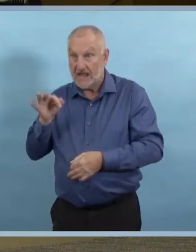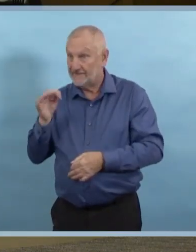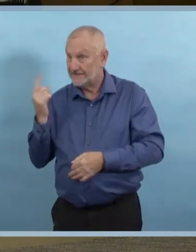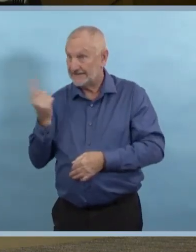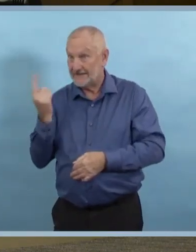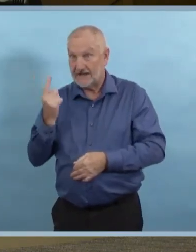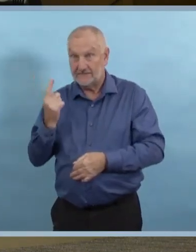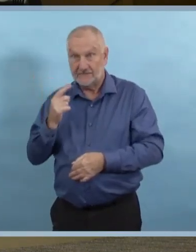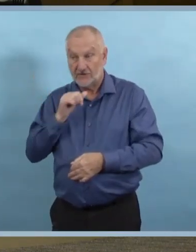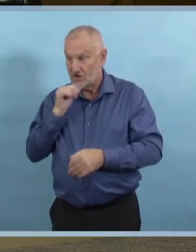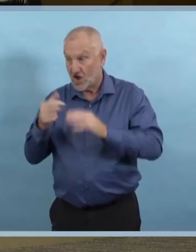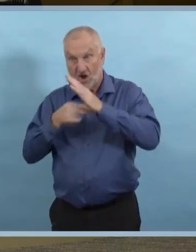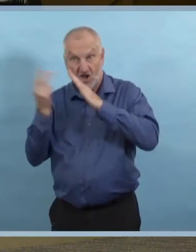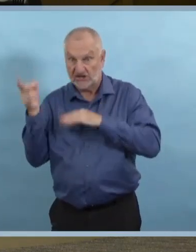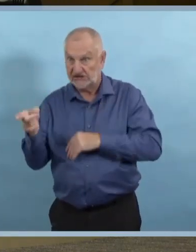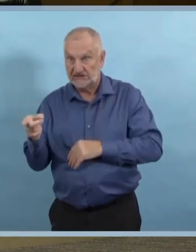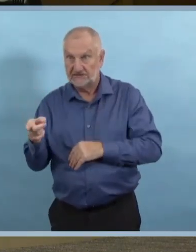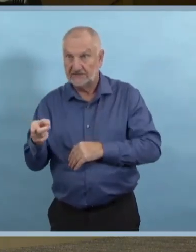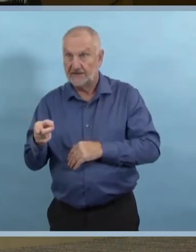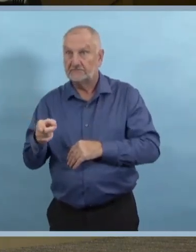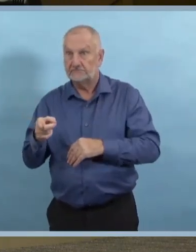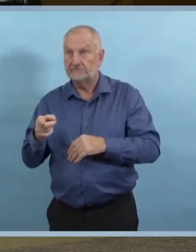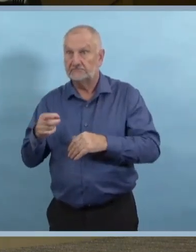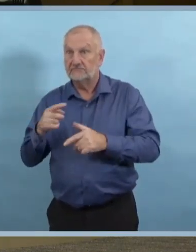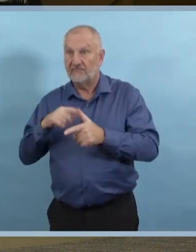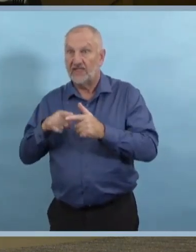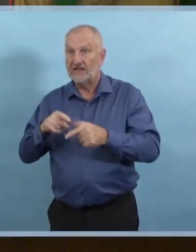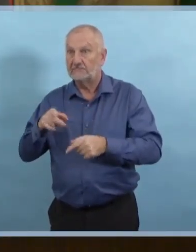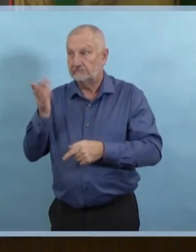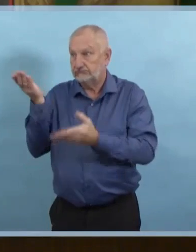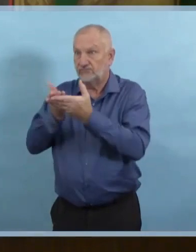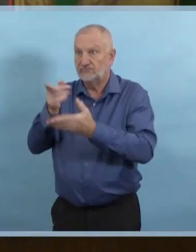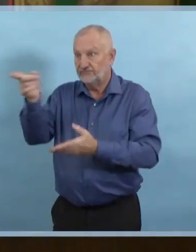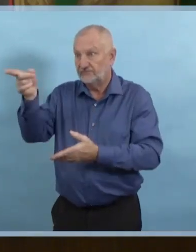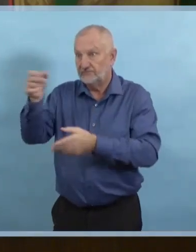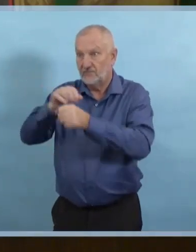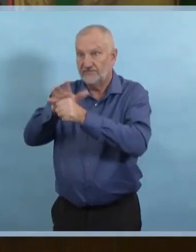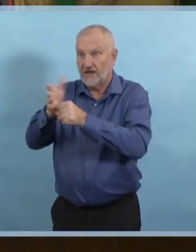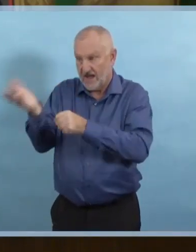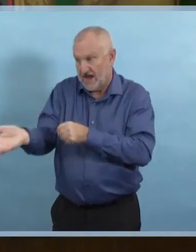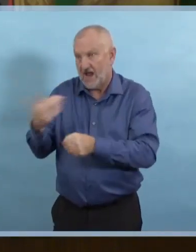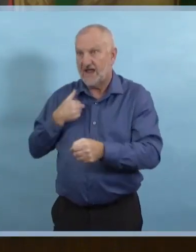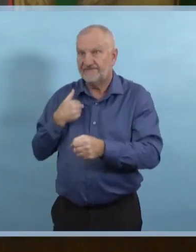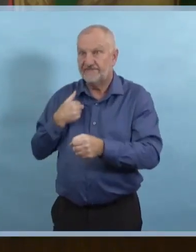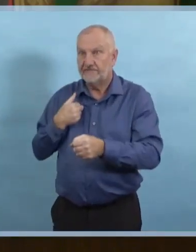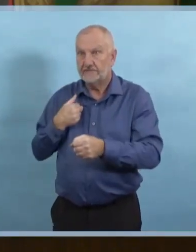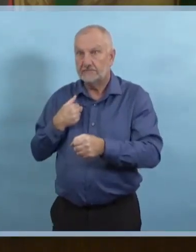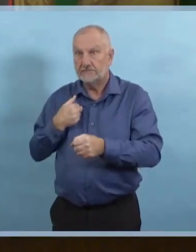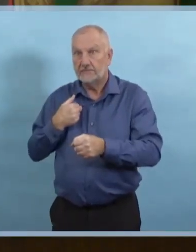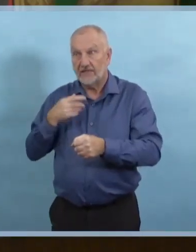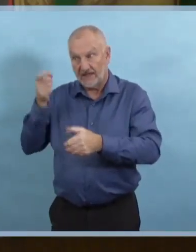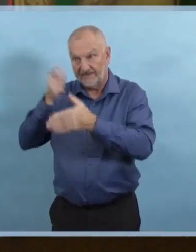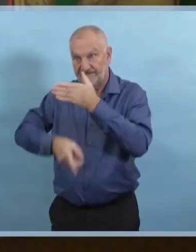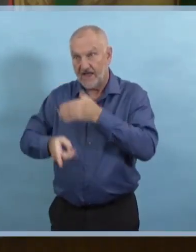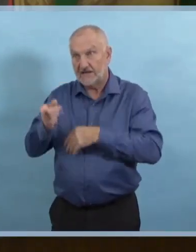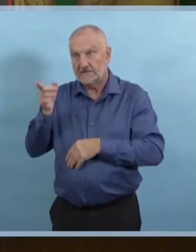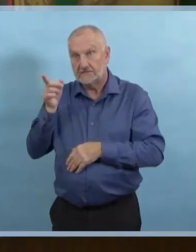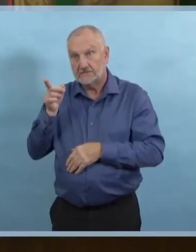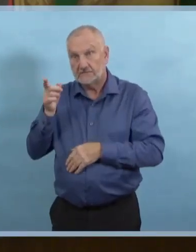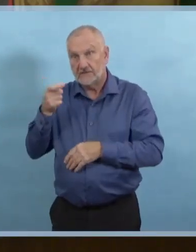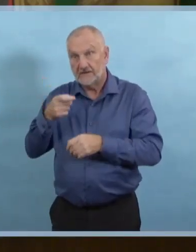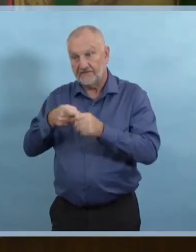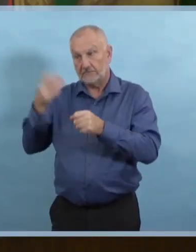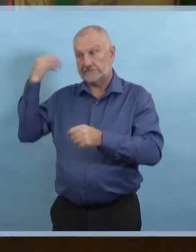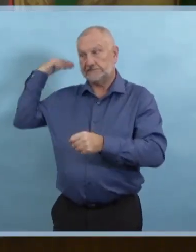Et nous examinons en fait la possibilité de le faire. Et donc, s'il y a des gens que nous avons trouvés qui ont enfreint les ordres,